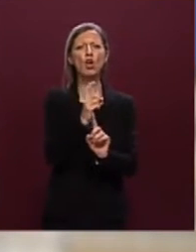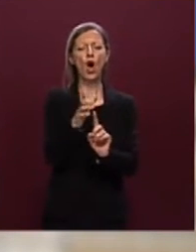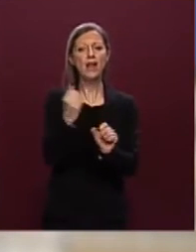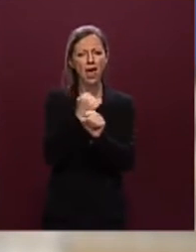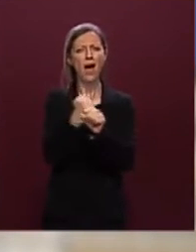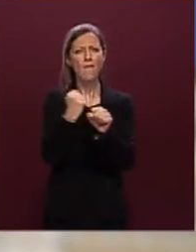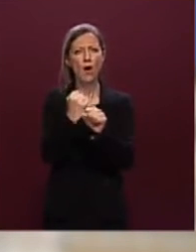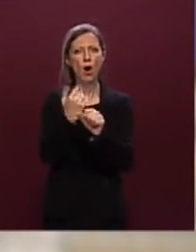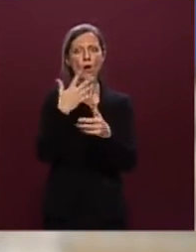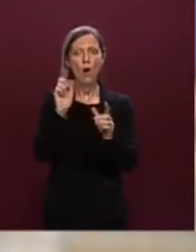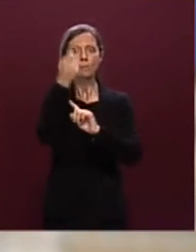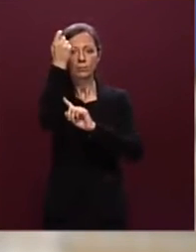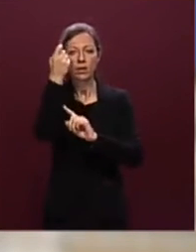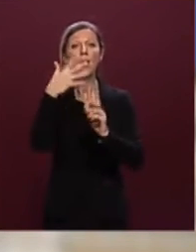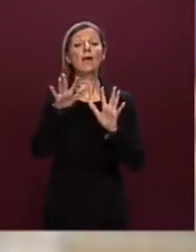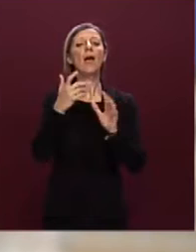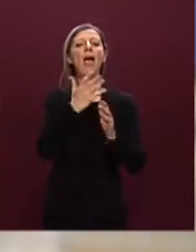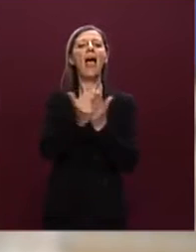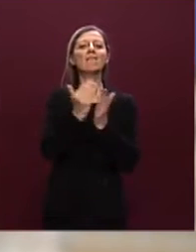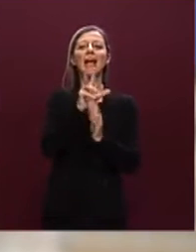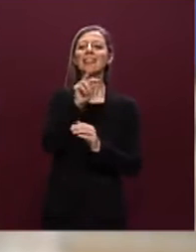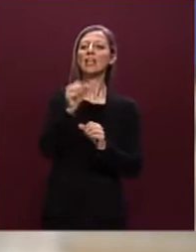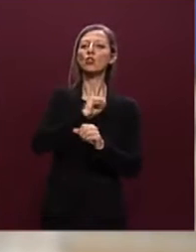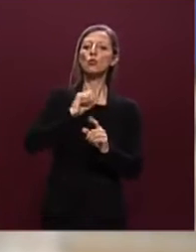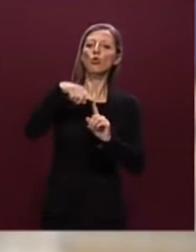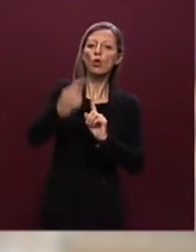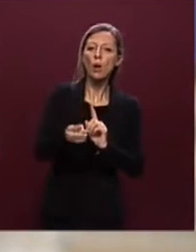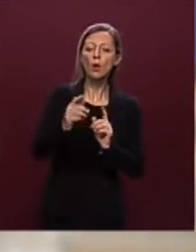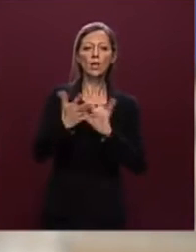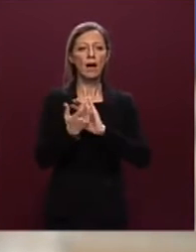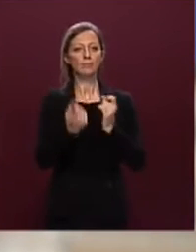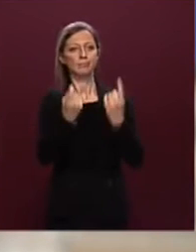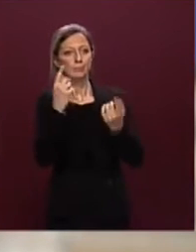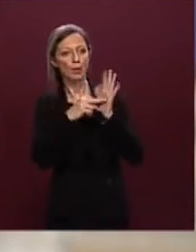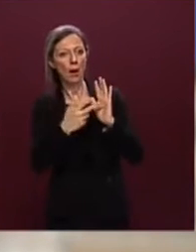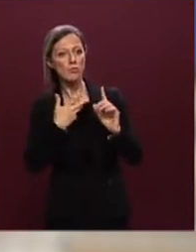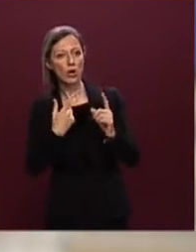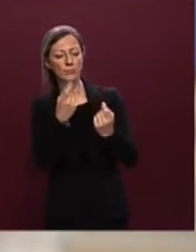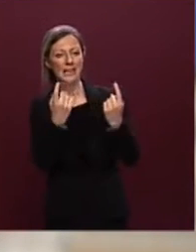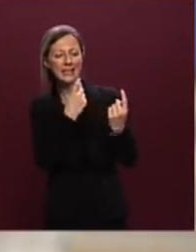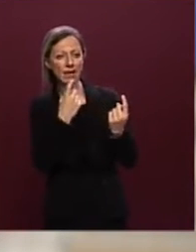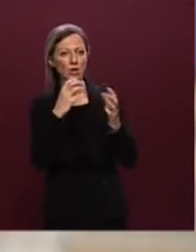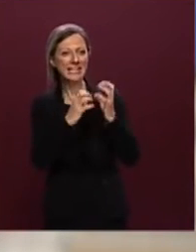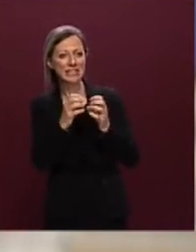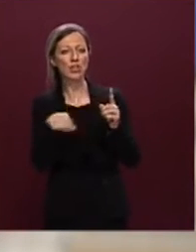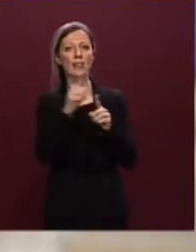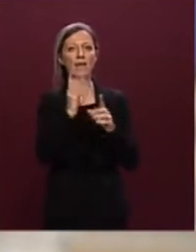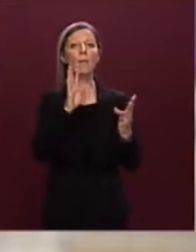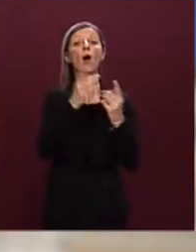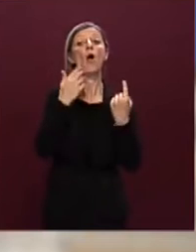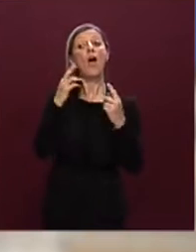che ci si ritrovi dopo il 30 giugno a prendere atto di alcune criticità ma anziché farlo in fase di verifica con la Commissione